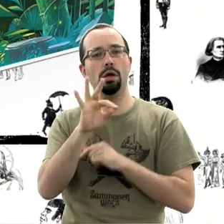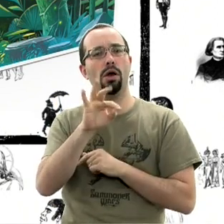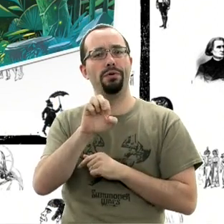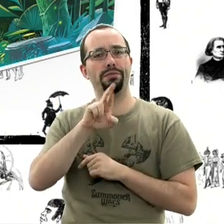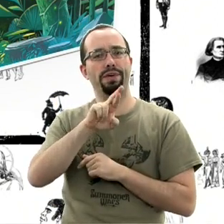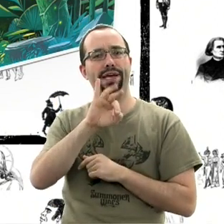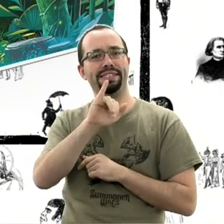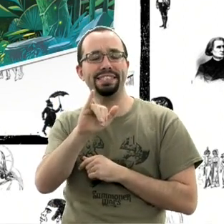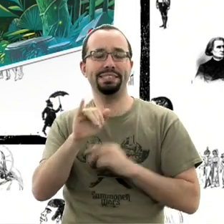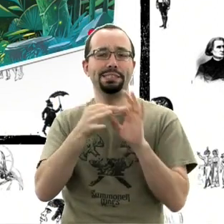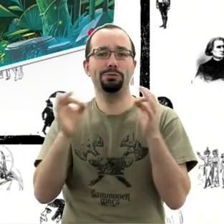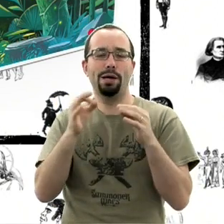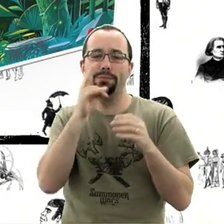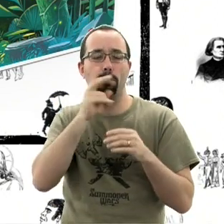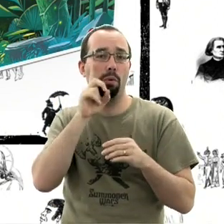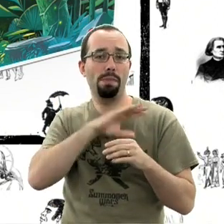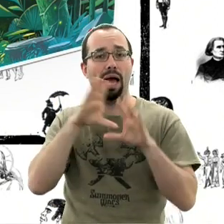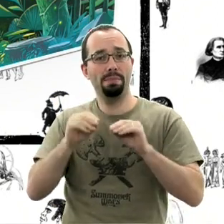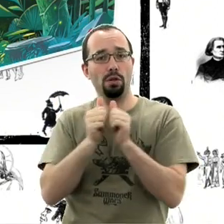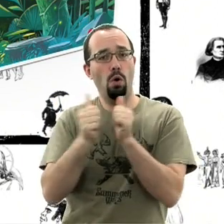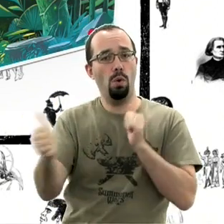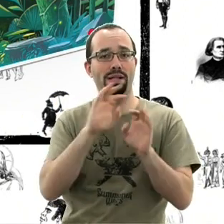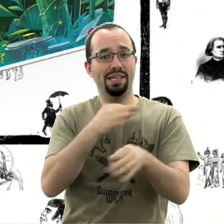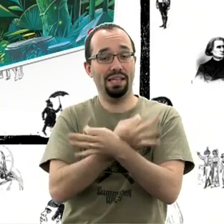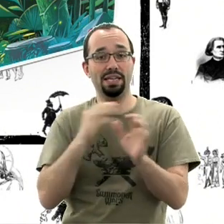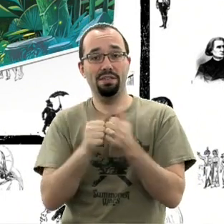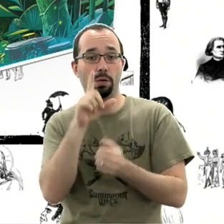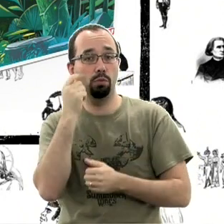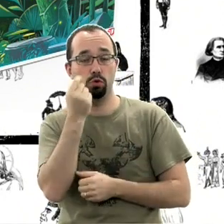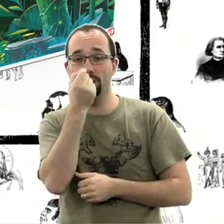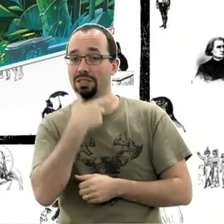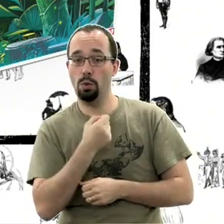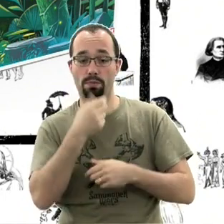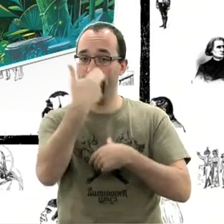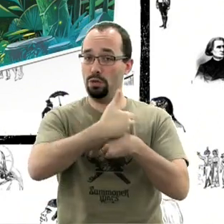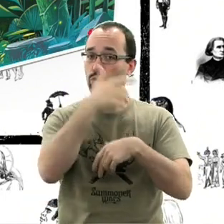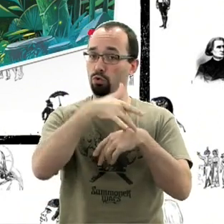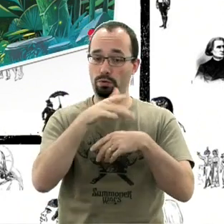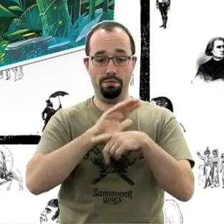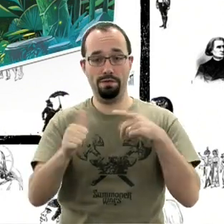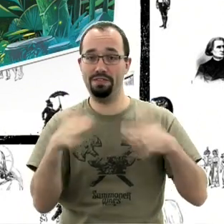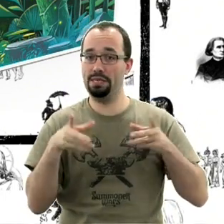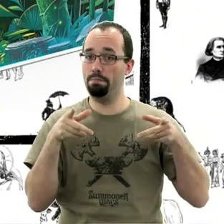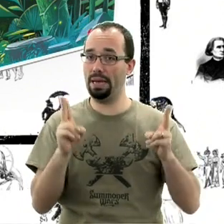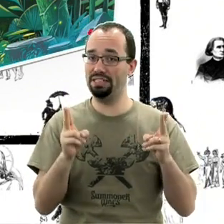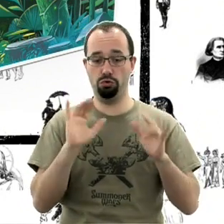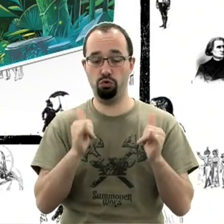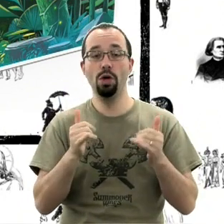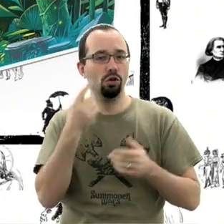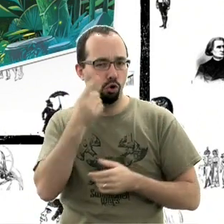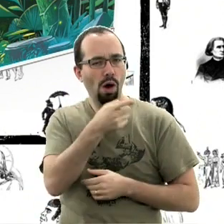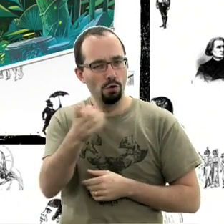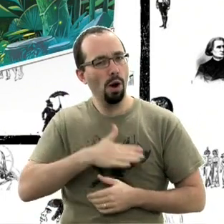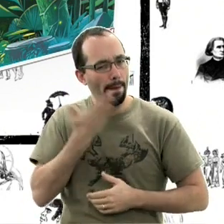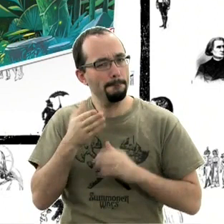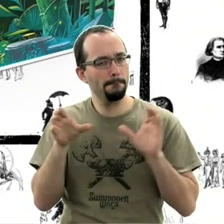très loin des locaux de Trick Track. Ils nous ont confié les boîtes de jeu. Et avec M. Guillaume, on a fait des petites parties, on vous a expliqué. puis, finalement, je crois que vous aimez bien ça, quand c'est la Trick Track